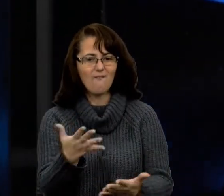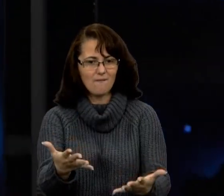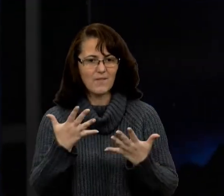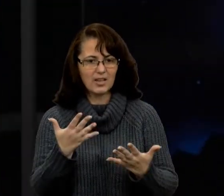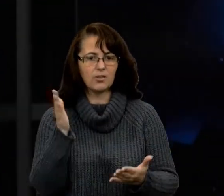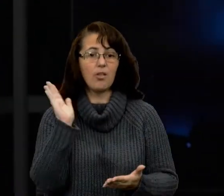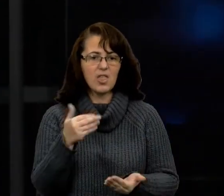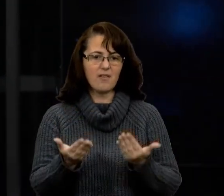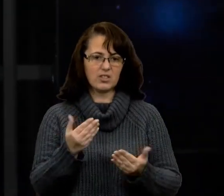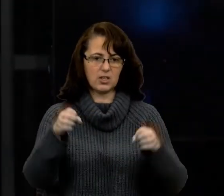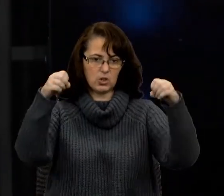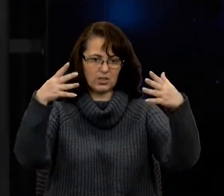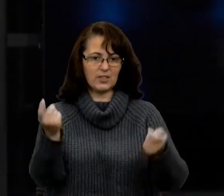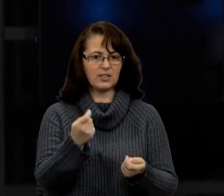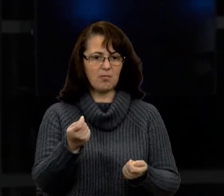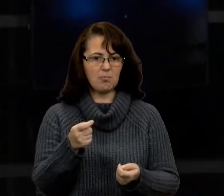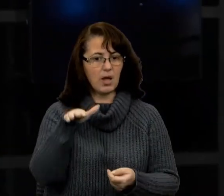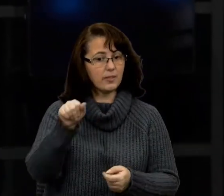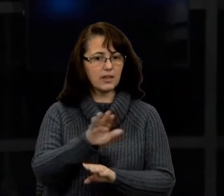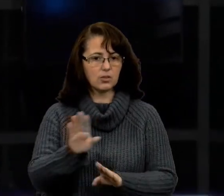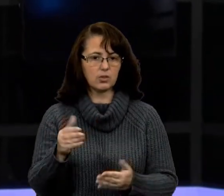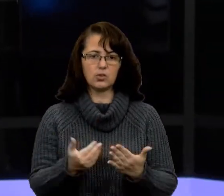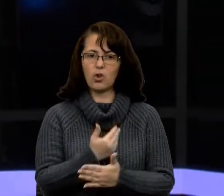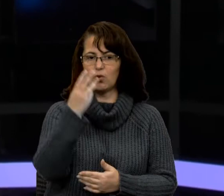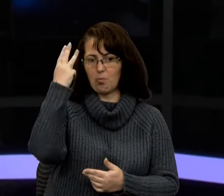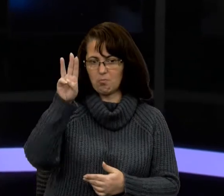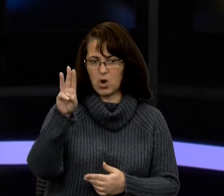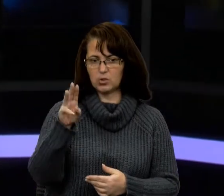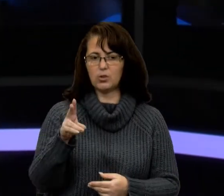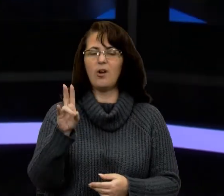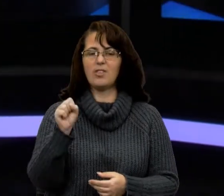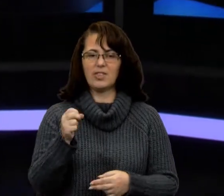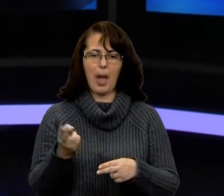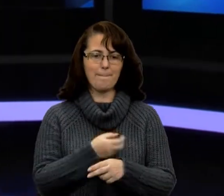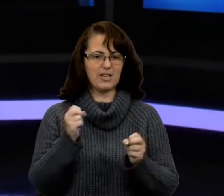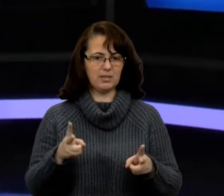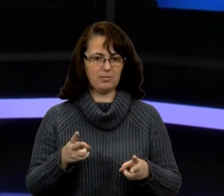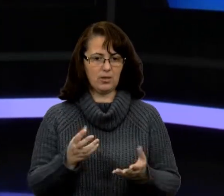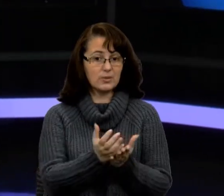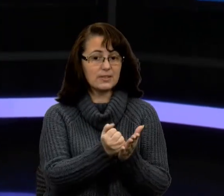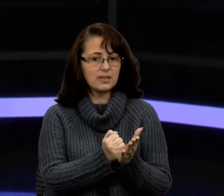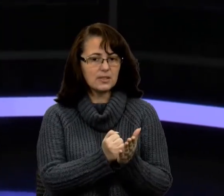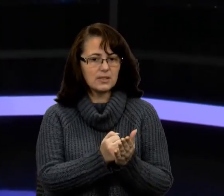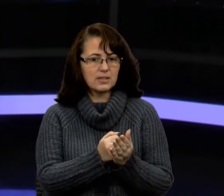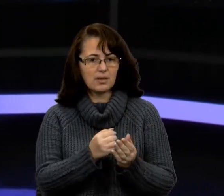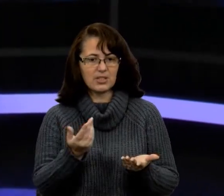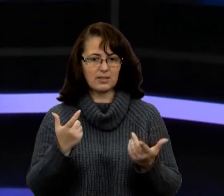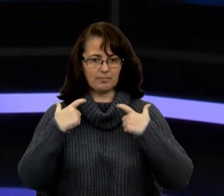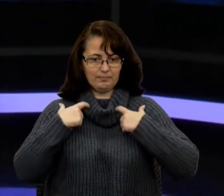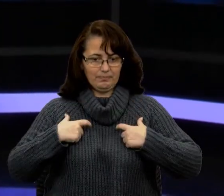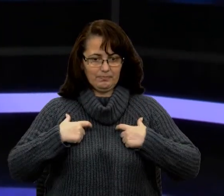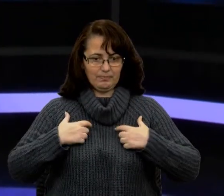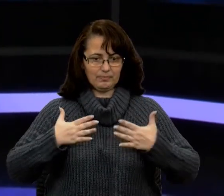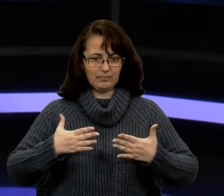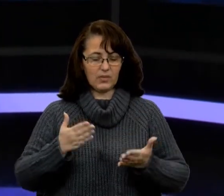мало, не ігноруйте нову обов'язкову моду – моду на безпеку. Запасайтесь ось такими маніжками. Вони